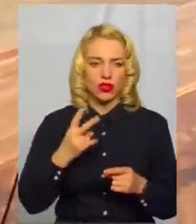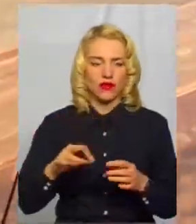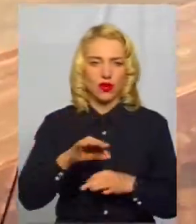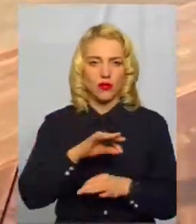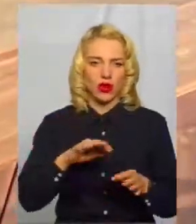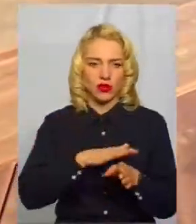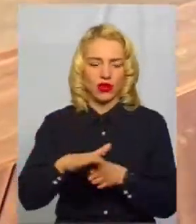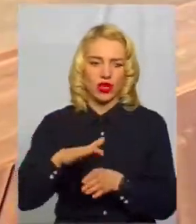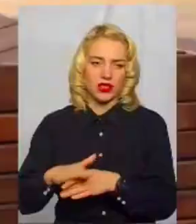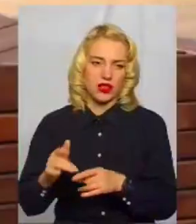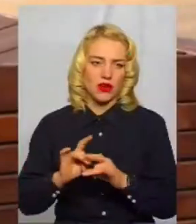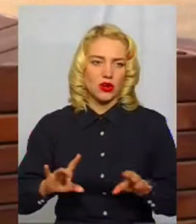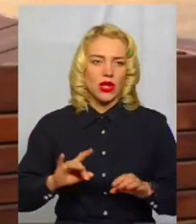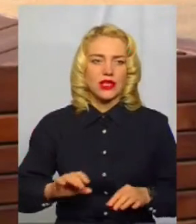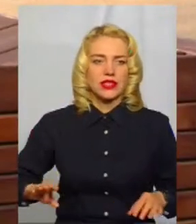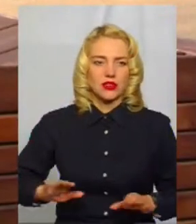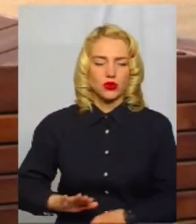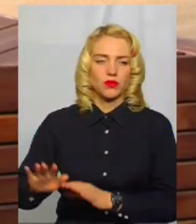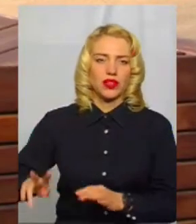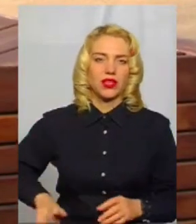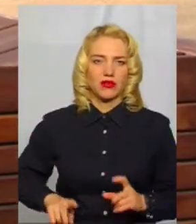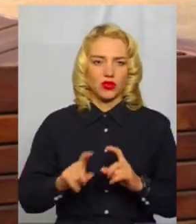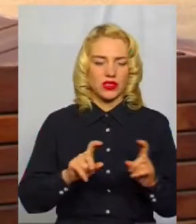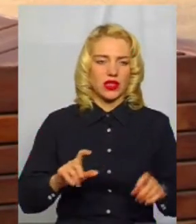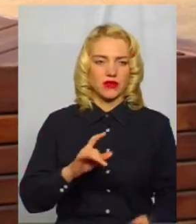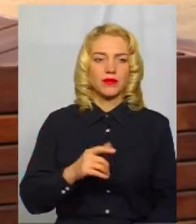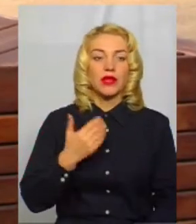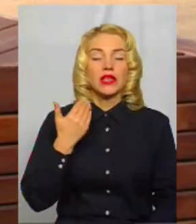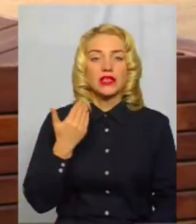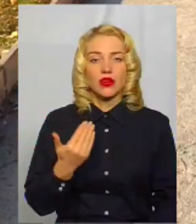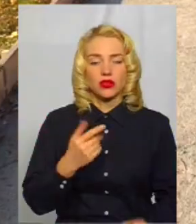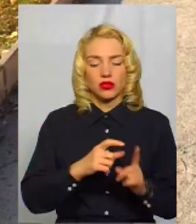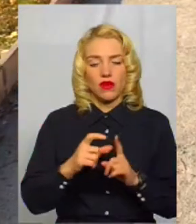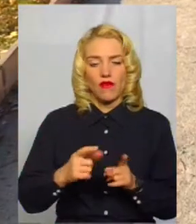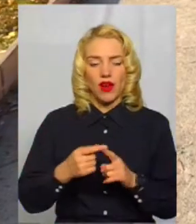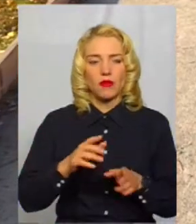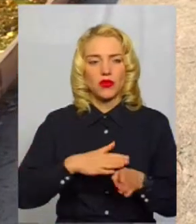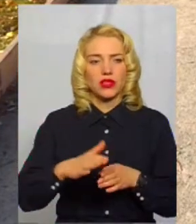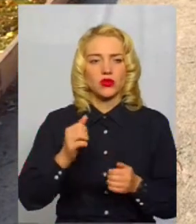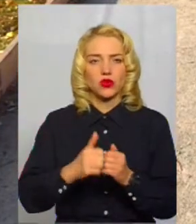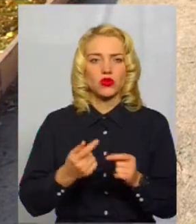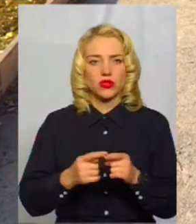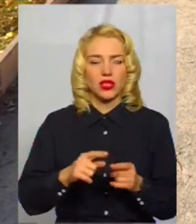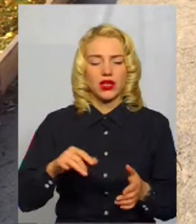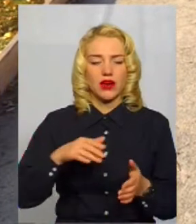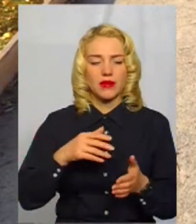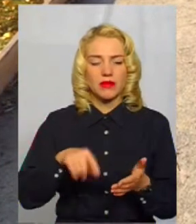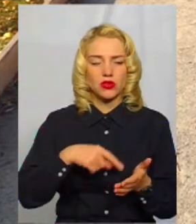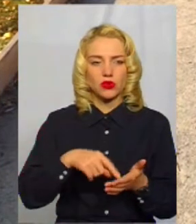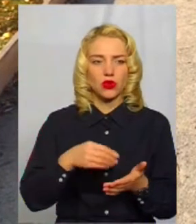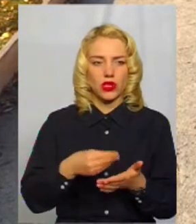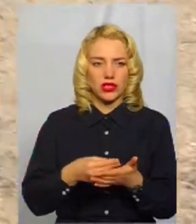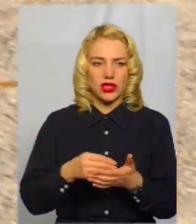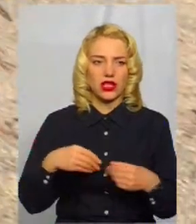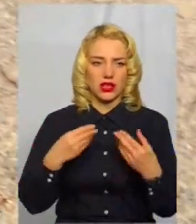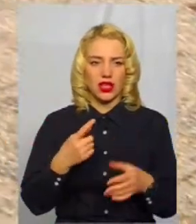розповідає заступник директора закладу Роман Гурнійський. За його словами, на реалізацію кожного з них з міської казни надали по 100